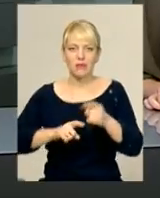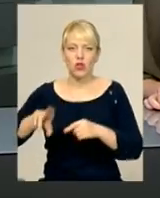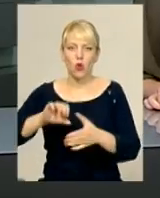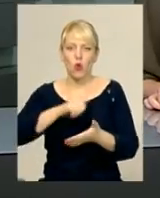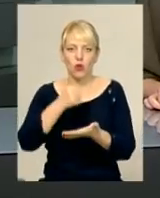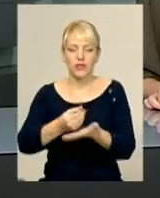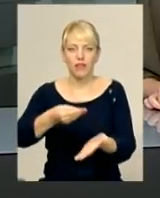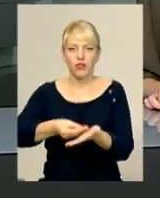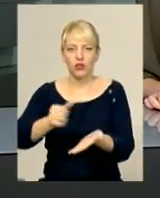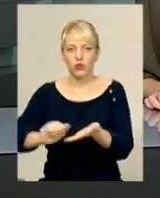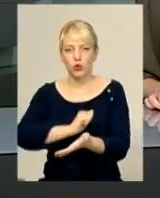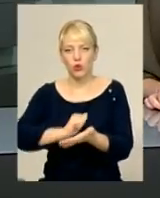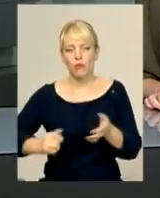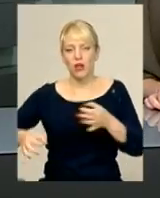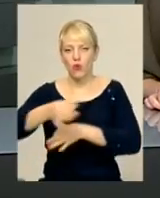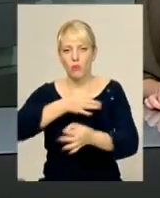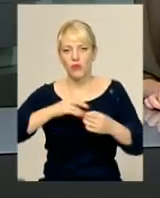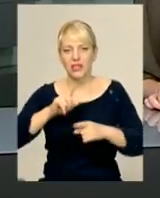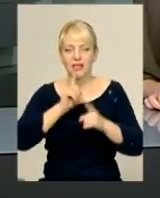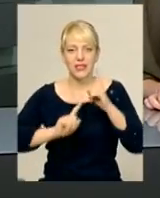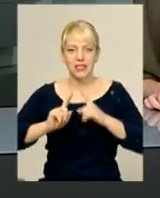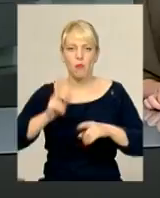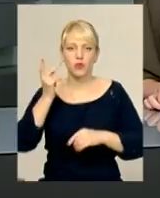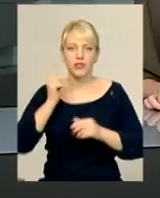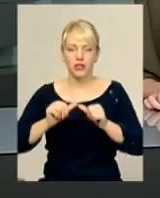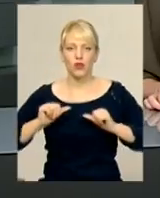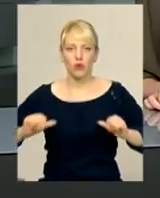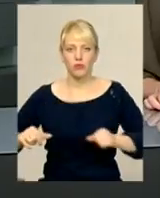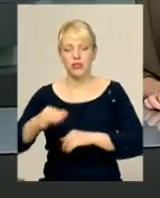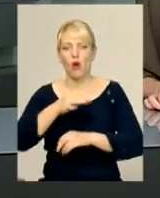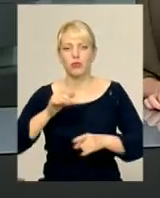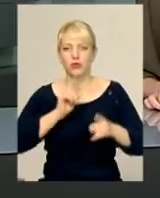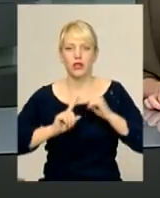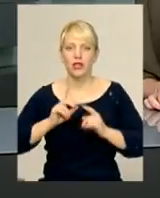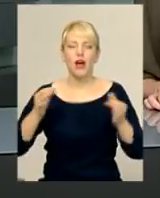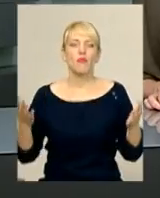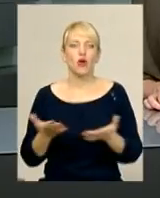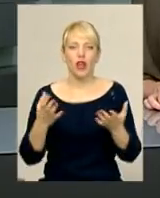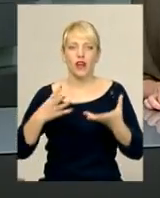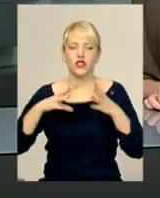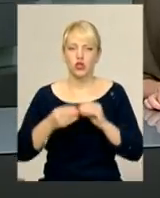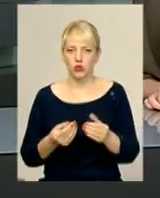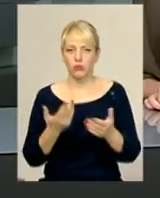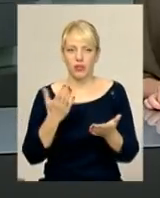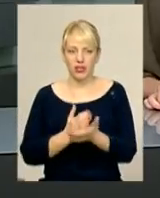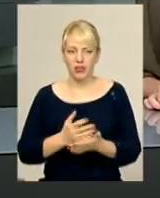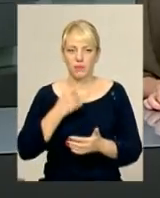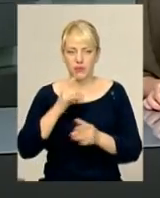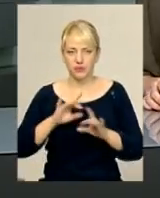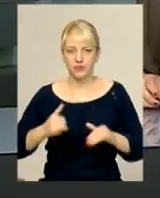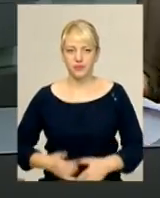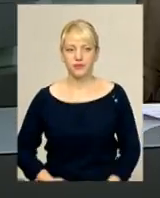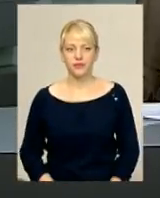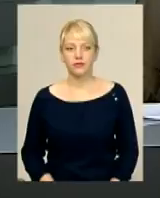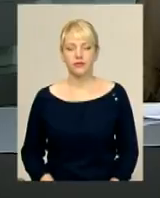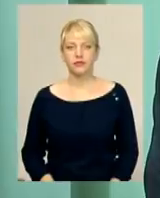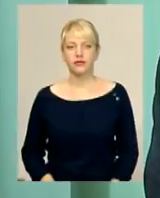документу Хмельниччини обговорили на засіданні постійних комісій обласної ради. Про які суми йдеться, докладніше головний фінансист краю.